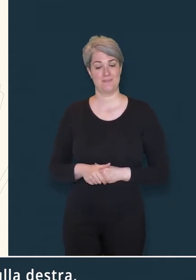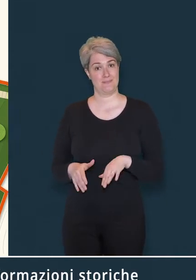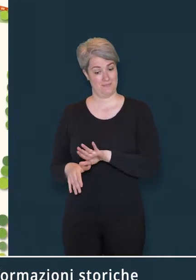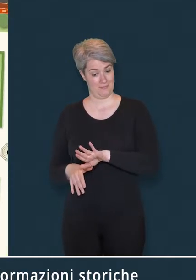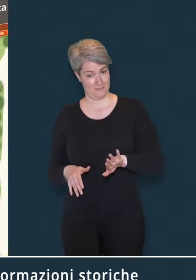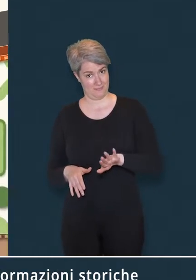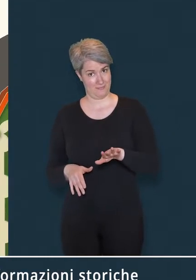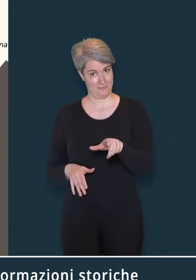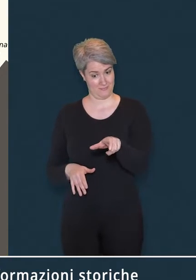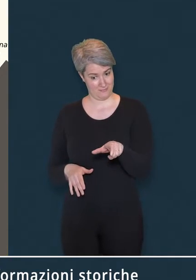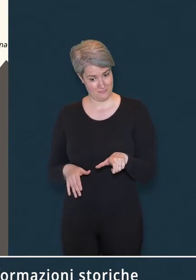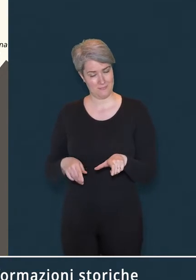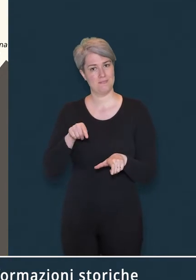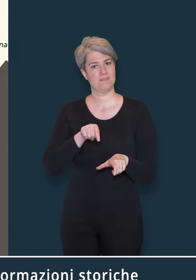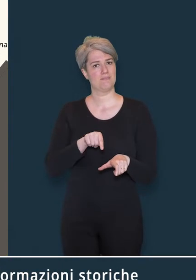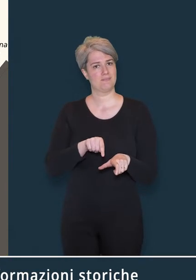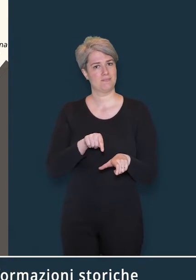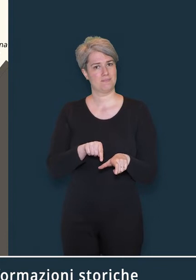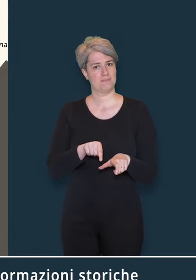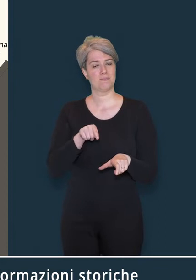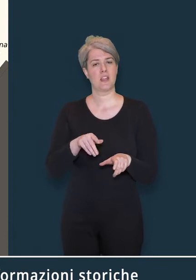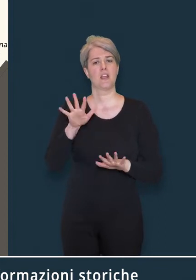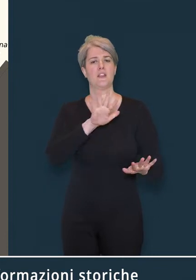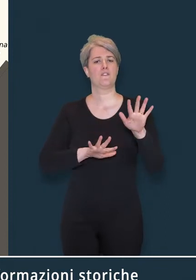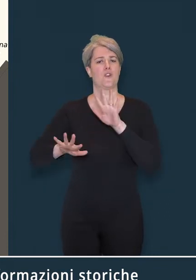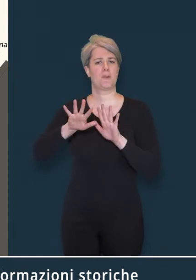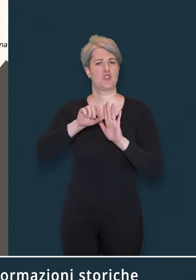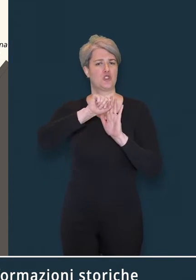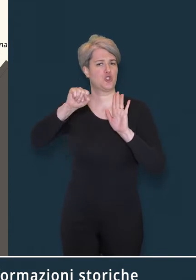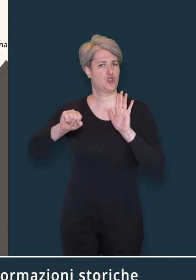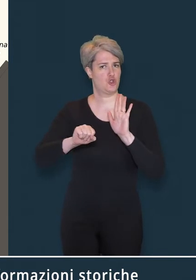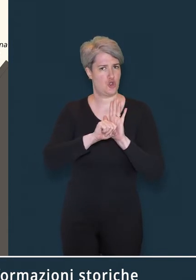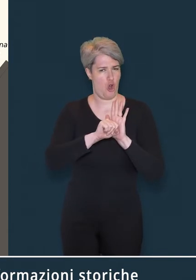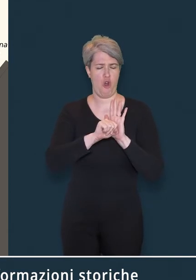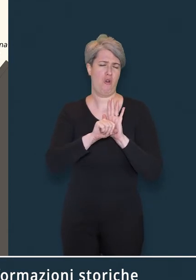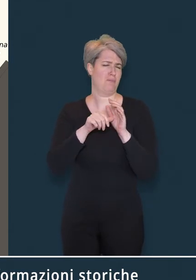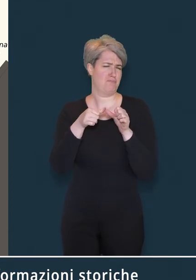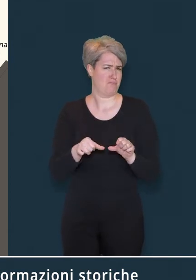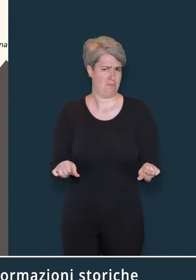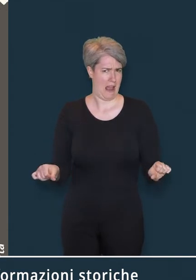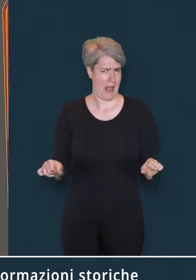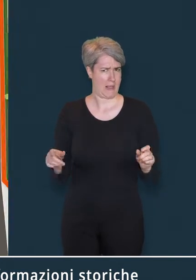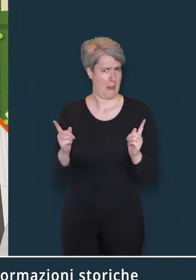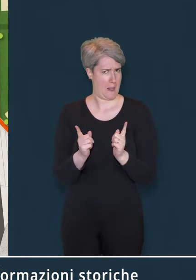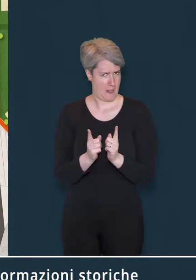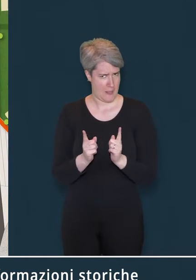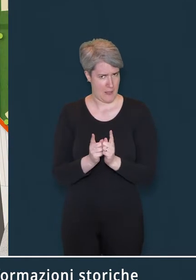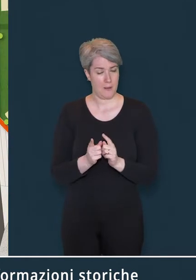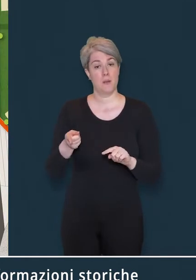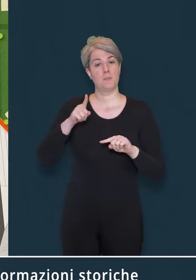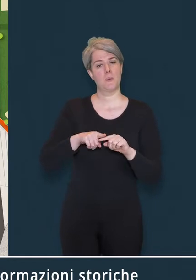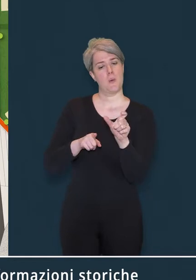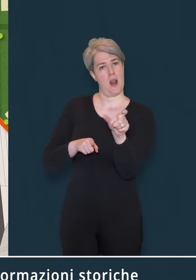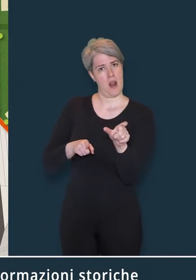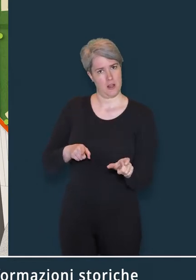Sulla sinistra sono invece riportate le informazioni storiche essenziali e la leggenda della